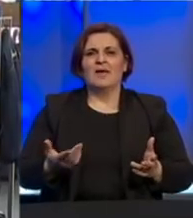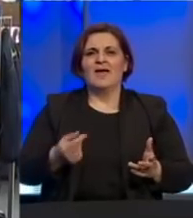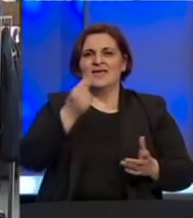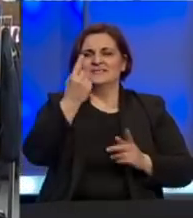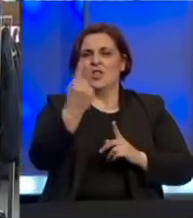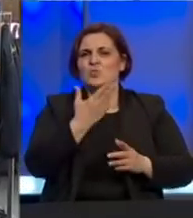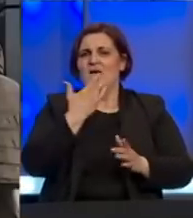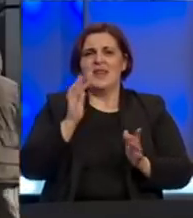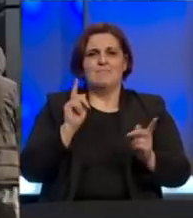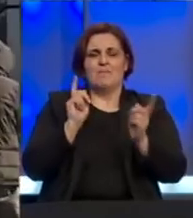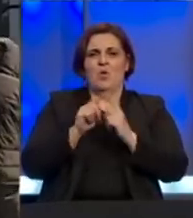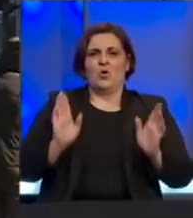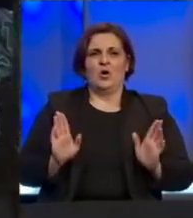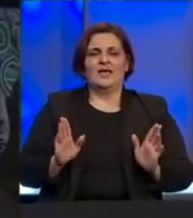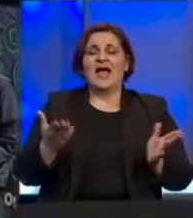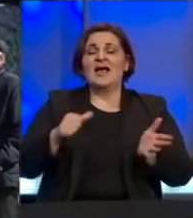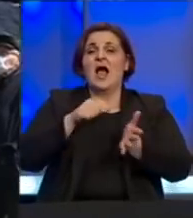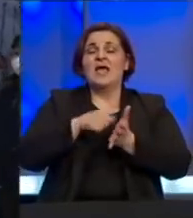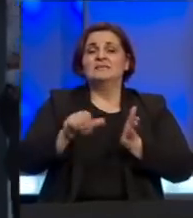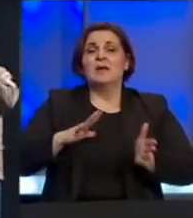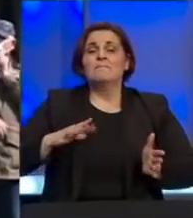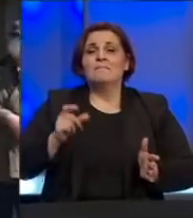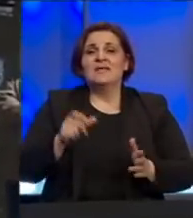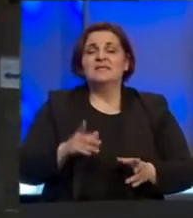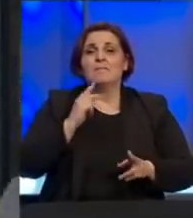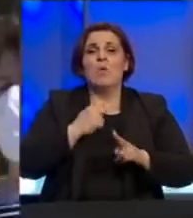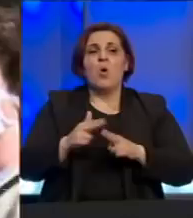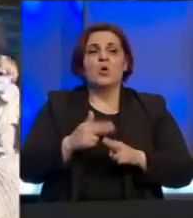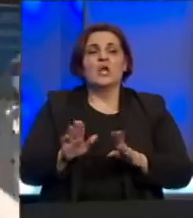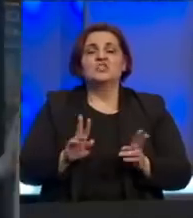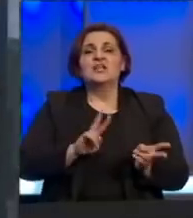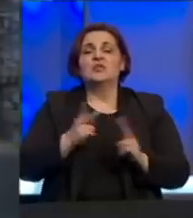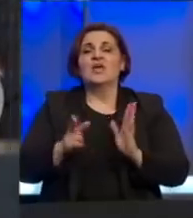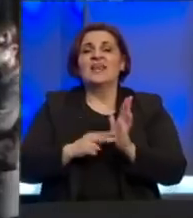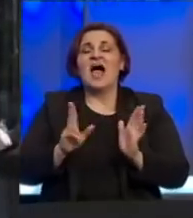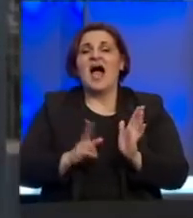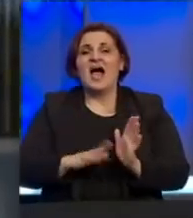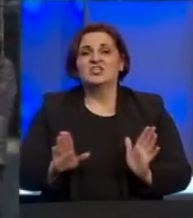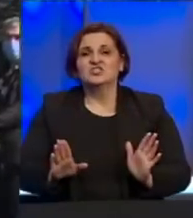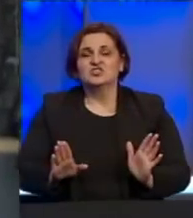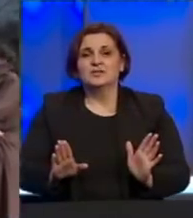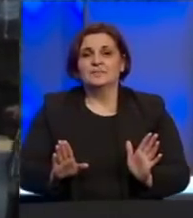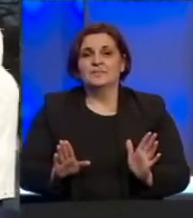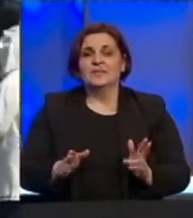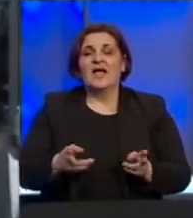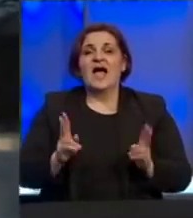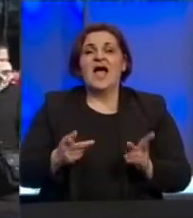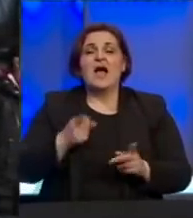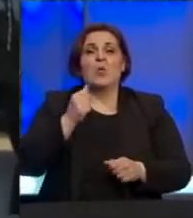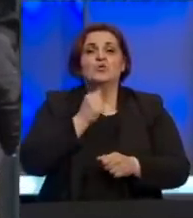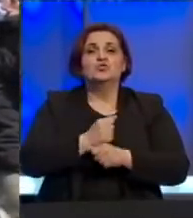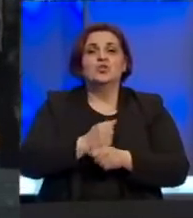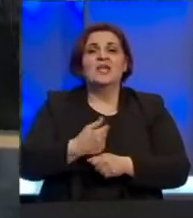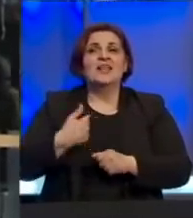nemamo nikakvog dodira način isplate penzija mogao je se rešiti na mnogo drugačiji način ako ovo jedini bio razlog kako su to radi